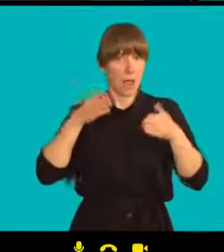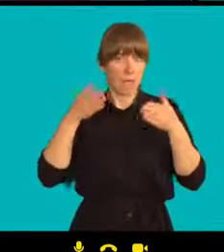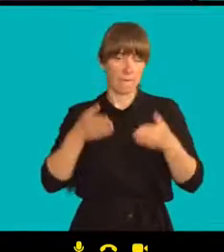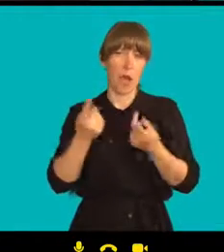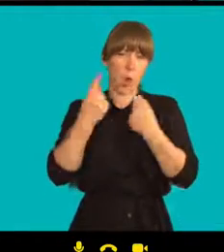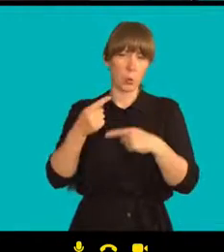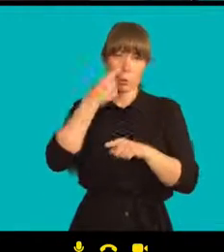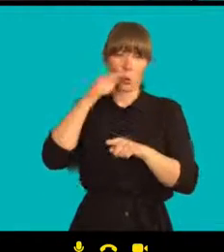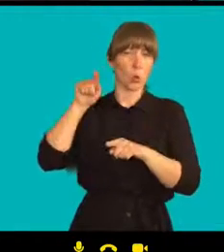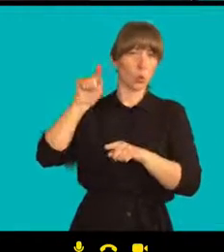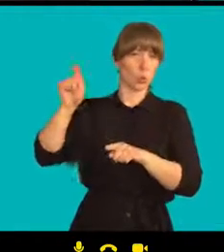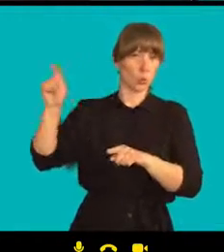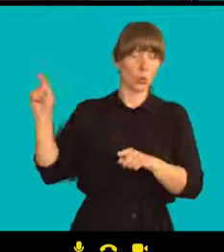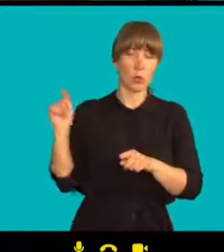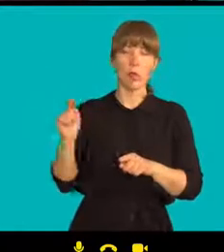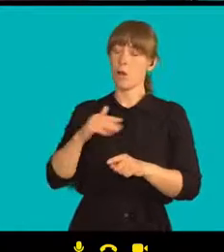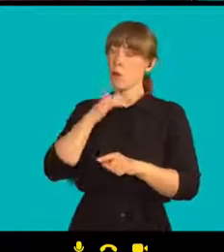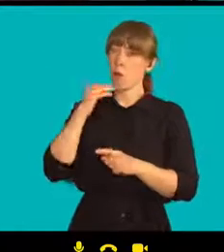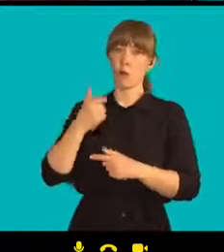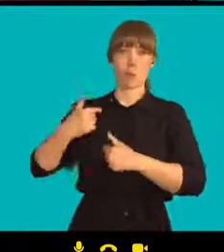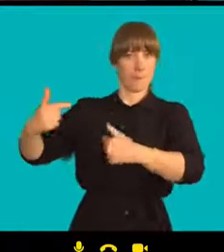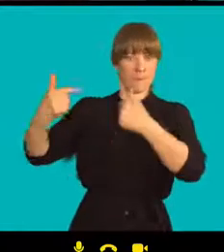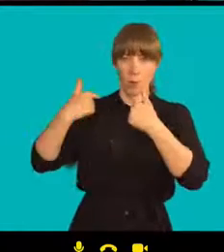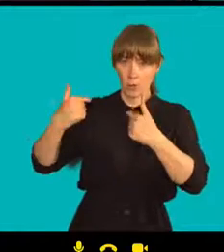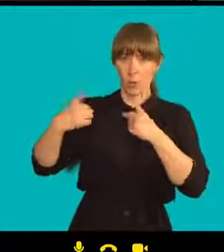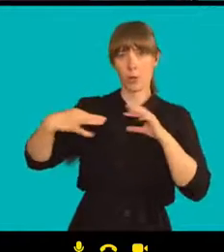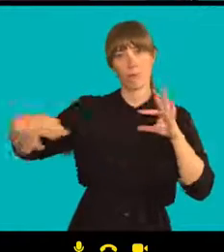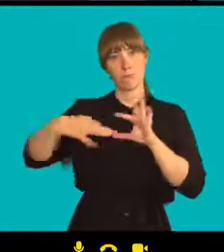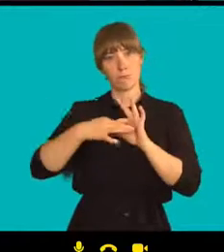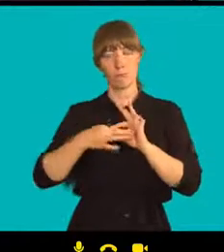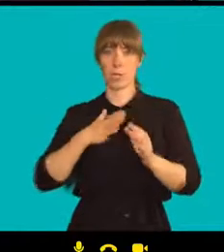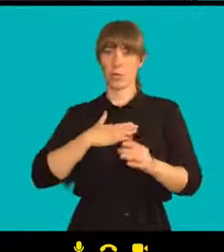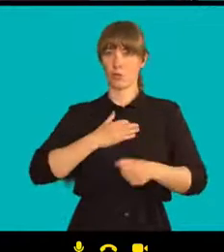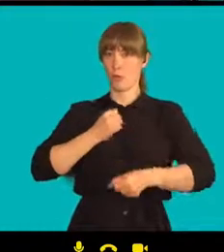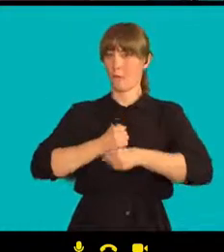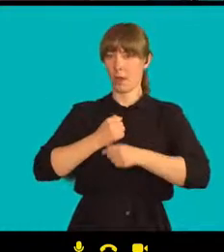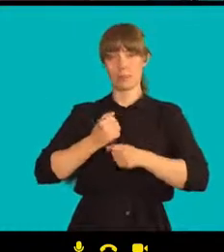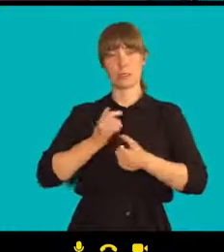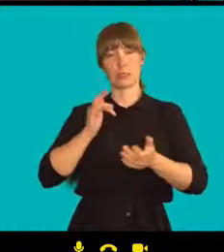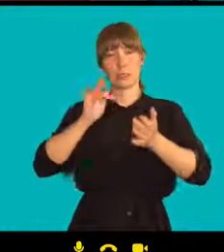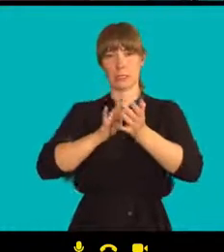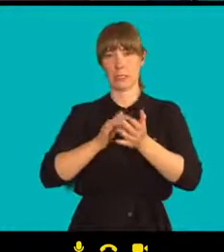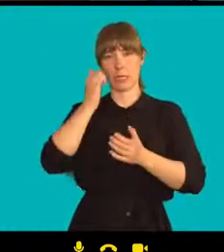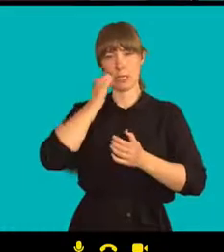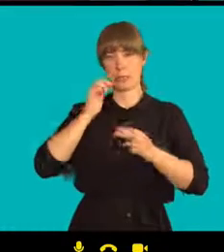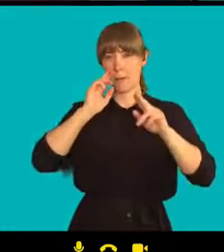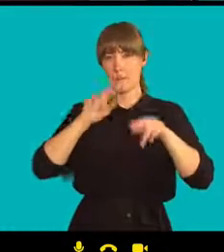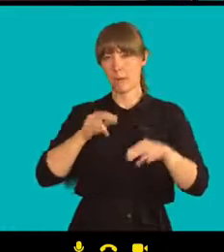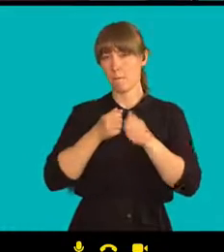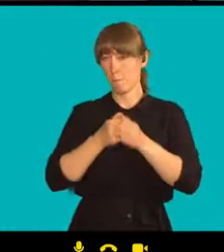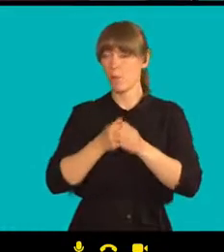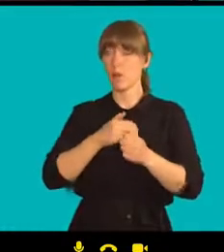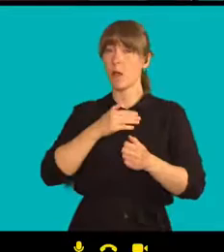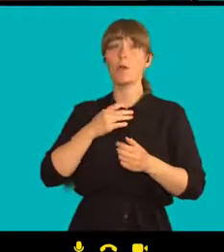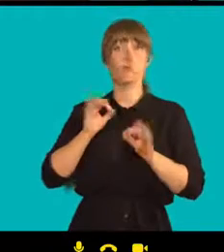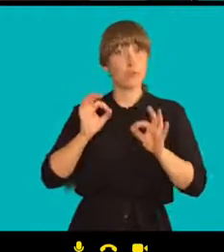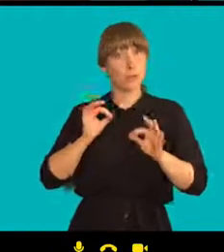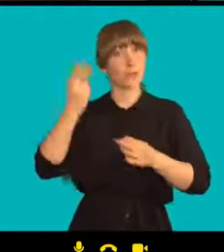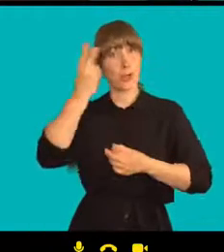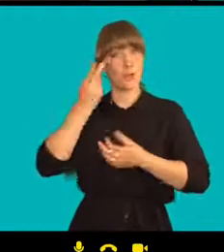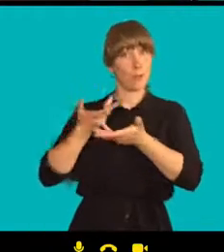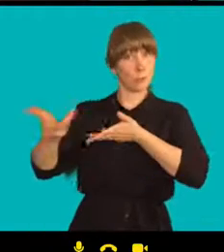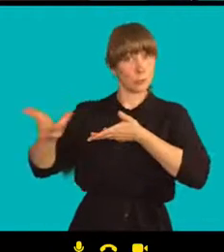Rusku a oni nás podporují v naší práci pro lidská práva. Dobře si rozumíme